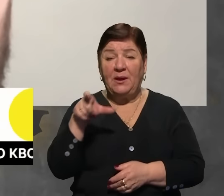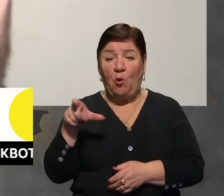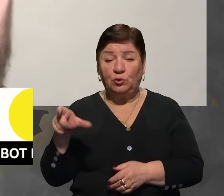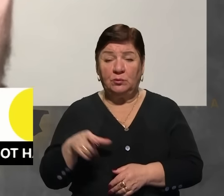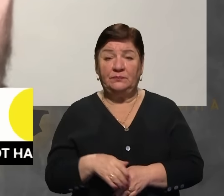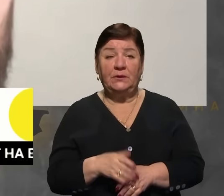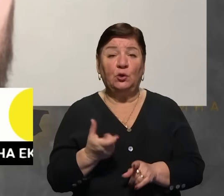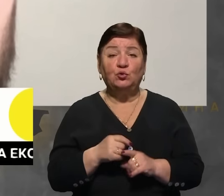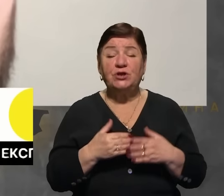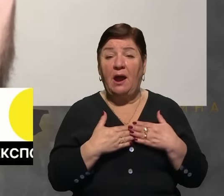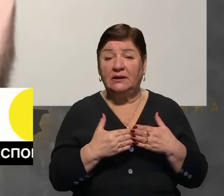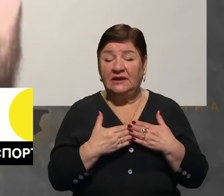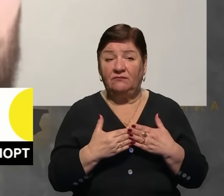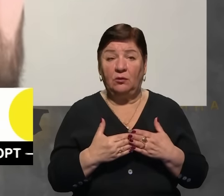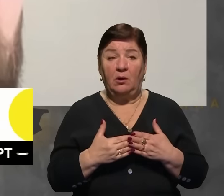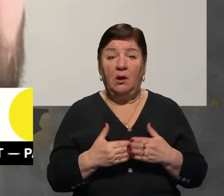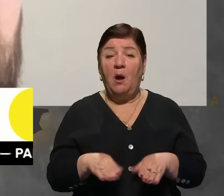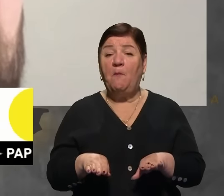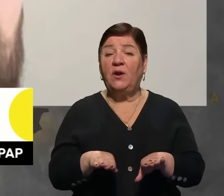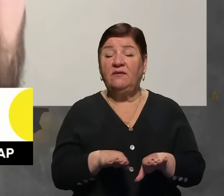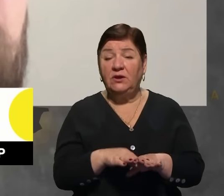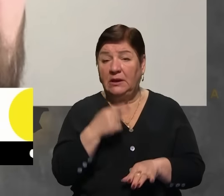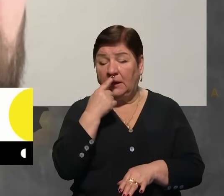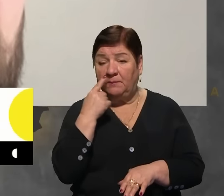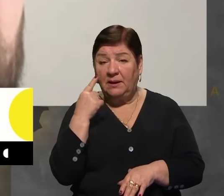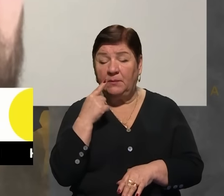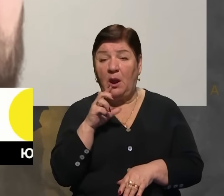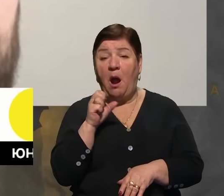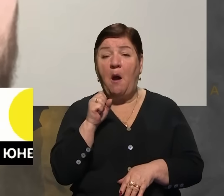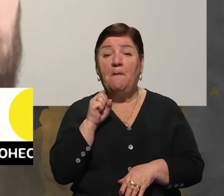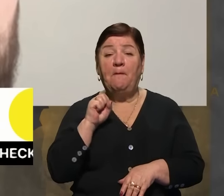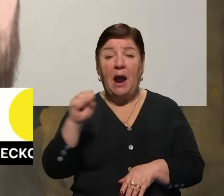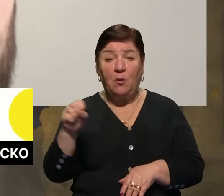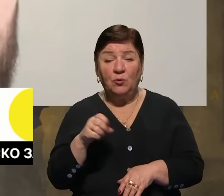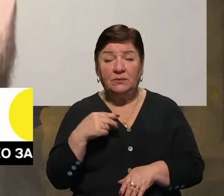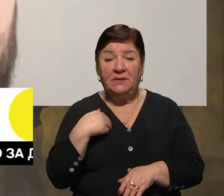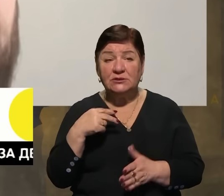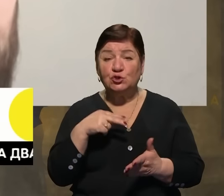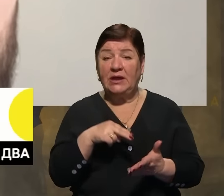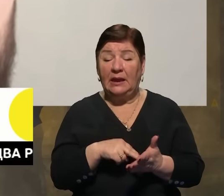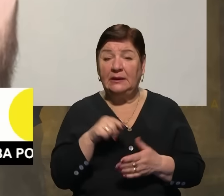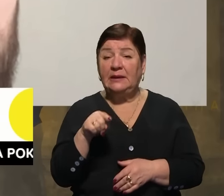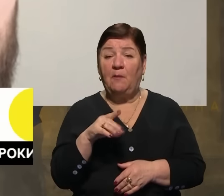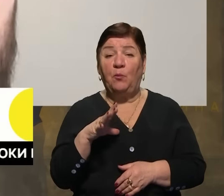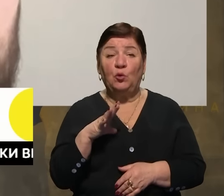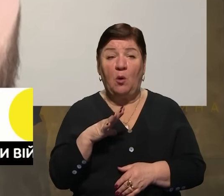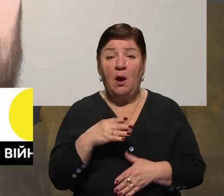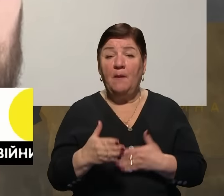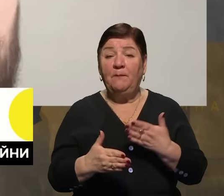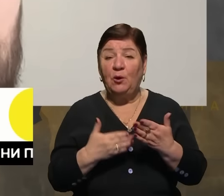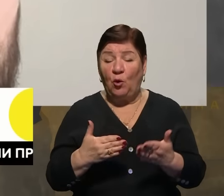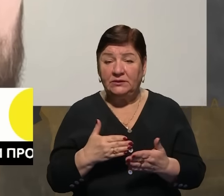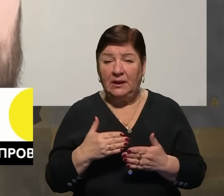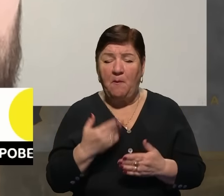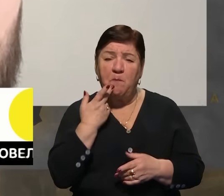Дуже активно. от, порівняно, наприклад, з бахмутом, коли в нас з бахмутами стояло, то там були піхоті штурмі